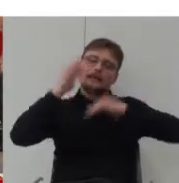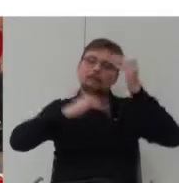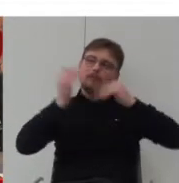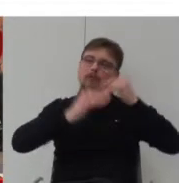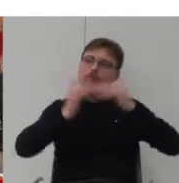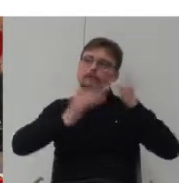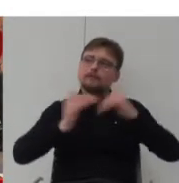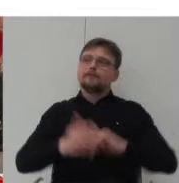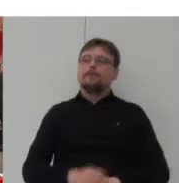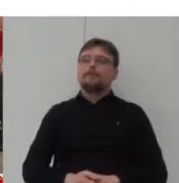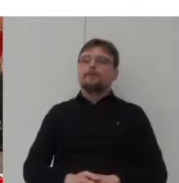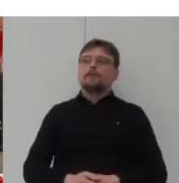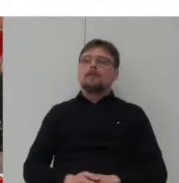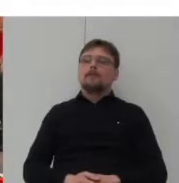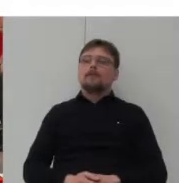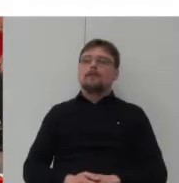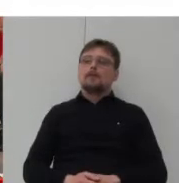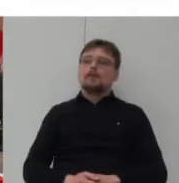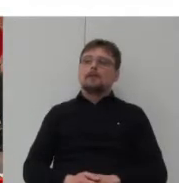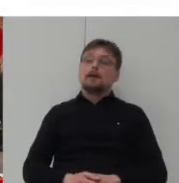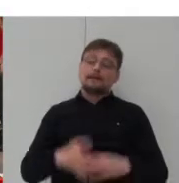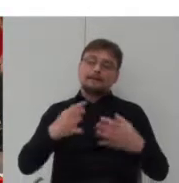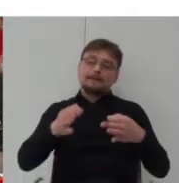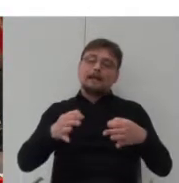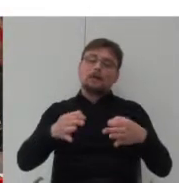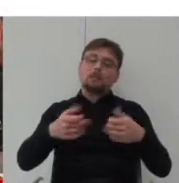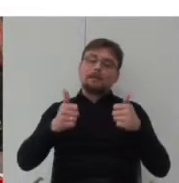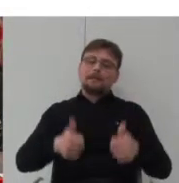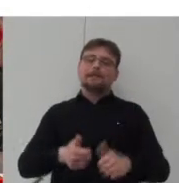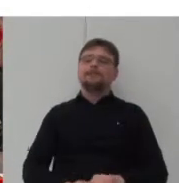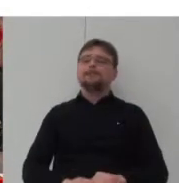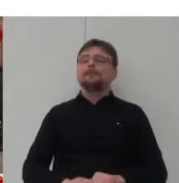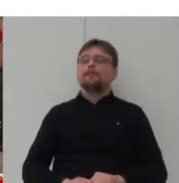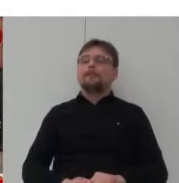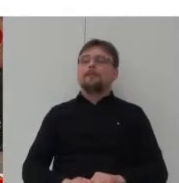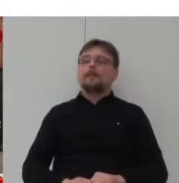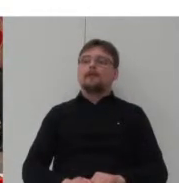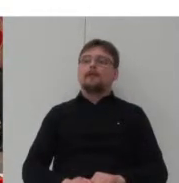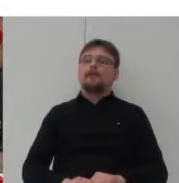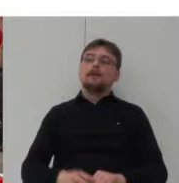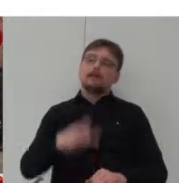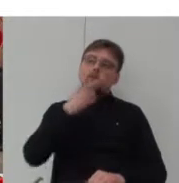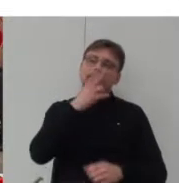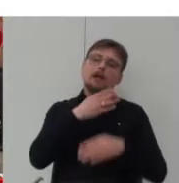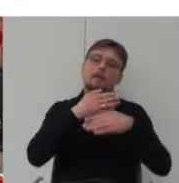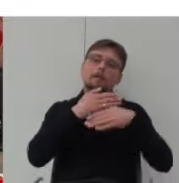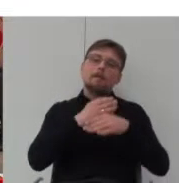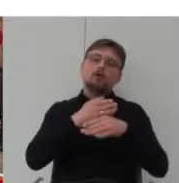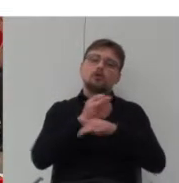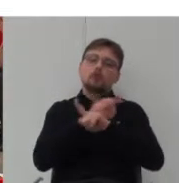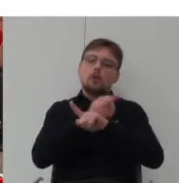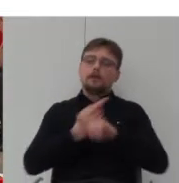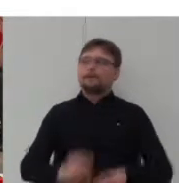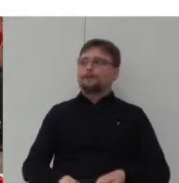która w ten sposób właśnie w momencie wygląda do tego terenu oraz to są podziały działek na tym terenie. I